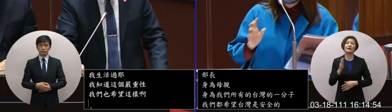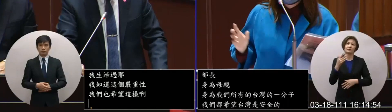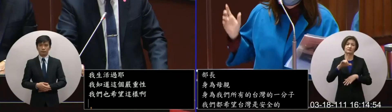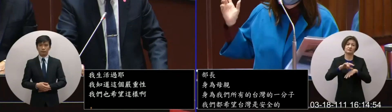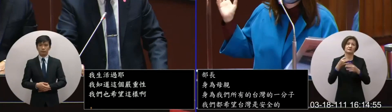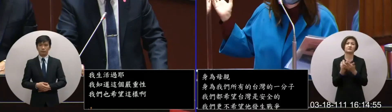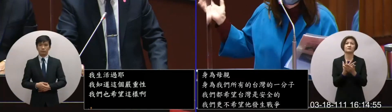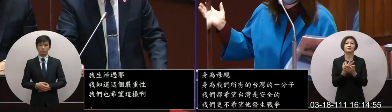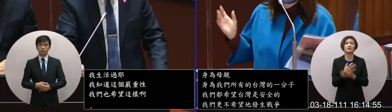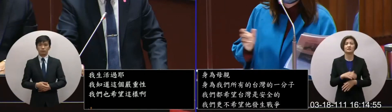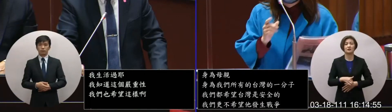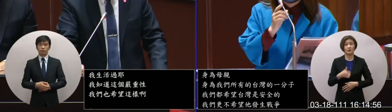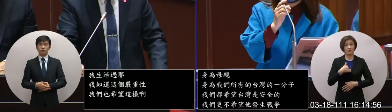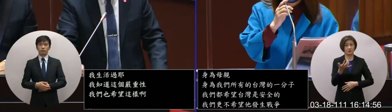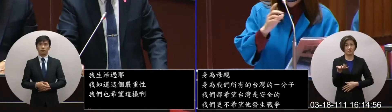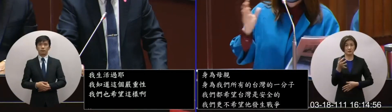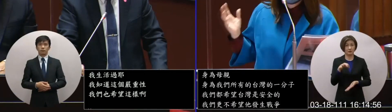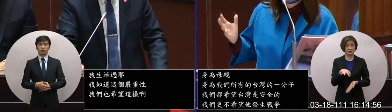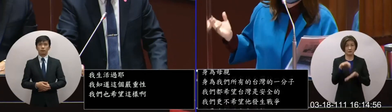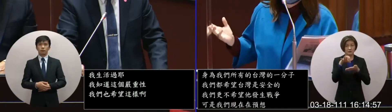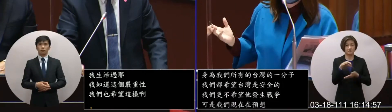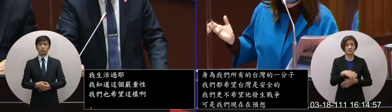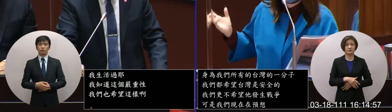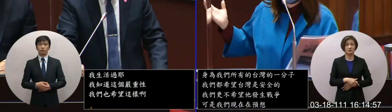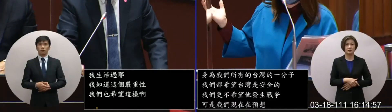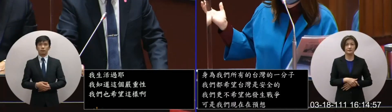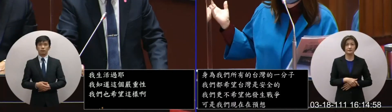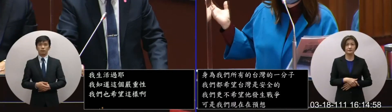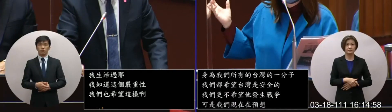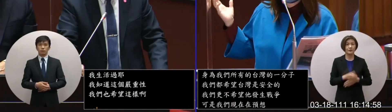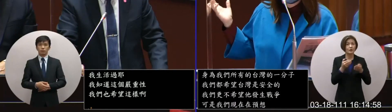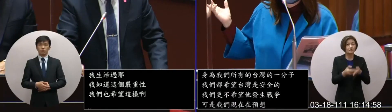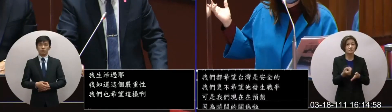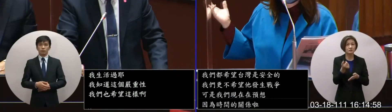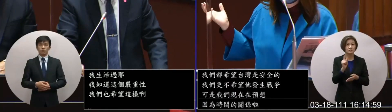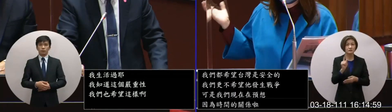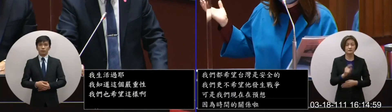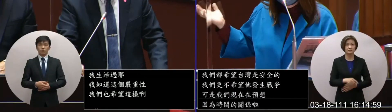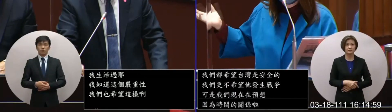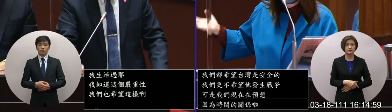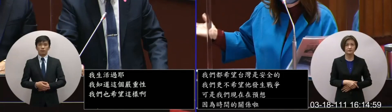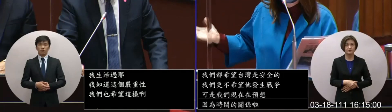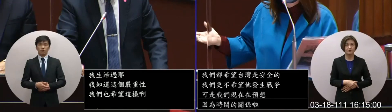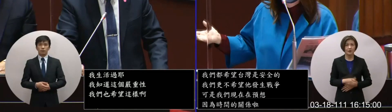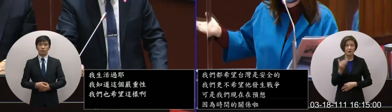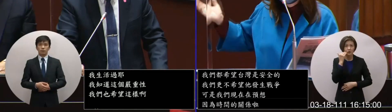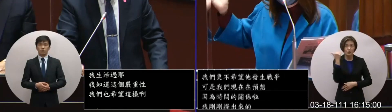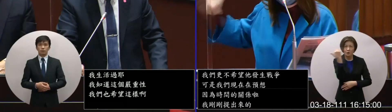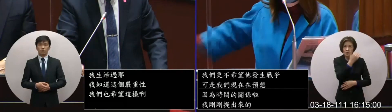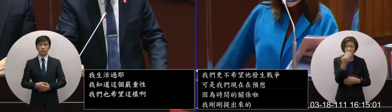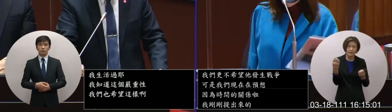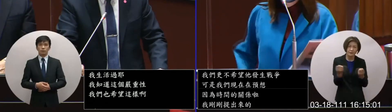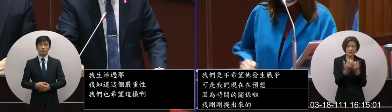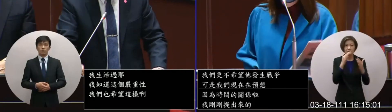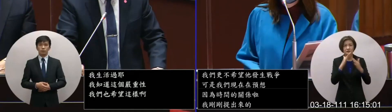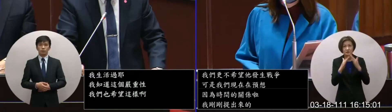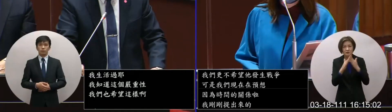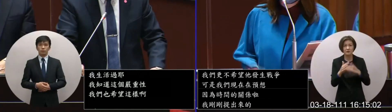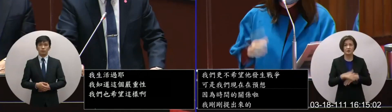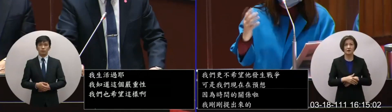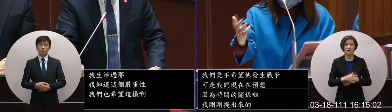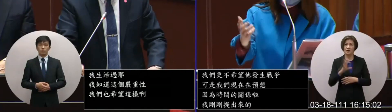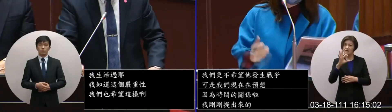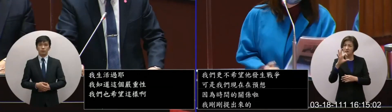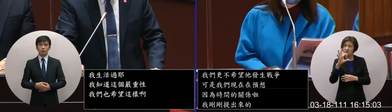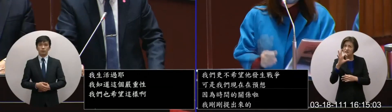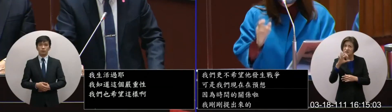系我刚刚提出来的一直都是你说你在战争发生的时候有这样的流动厕